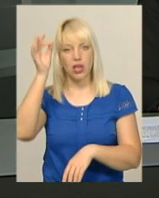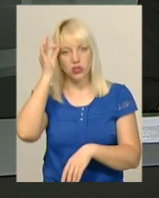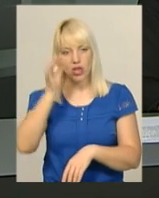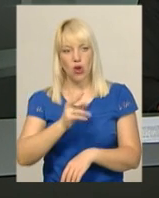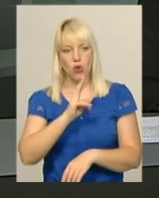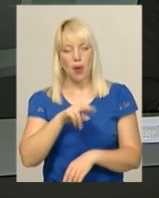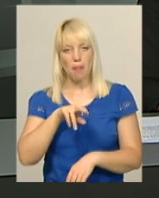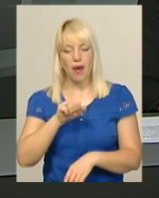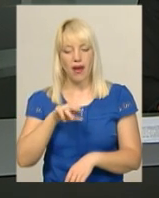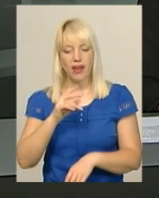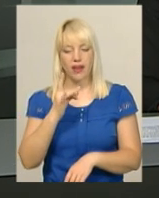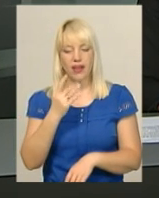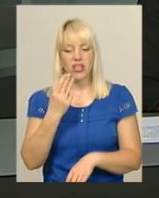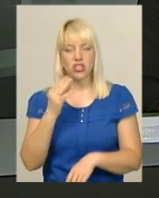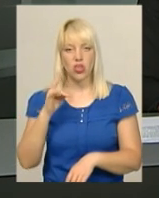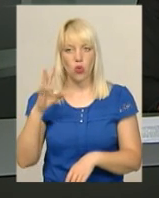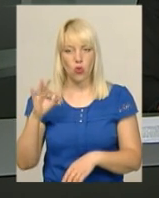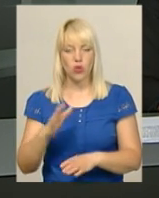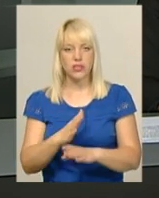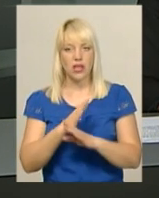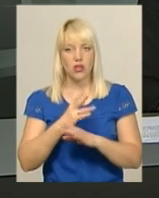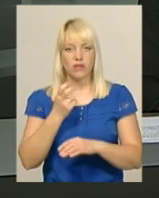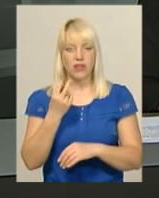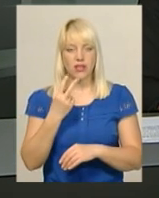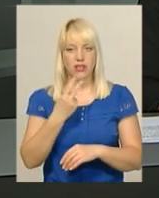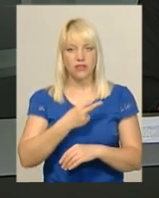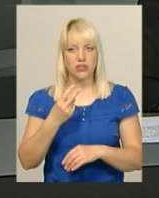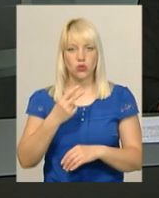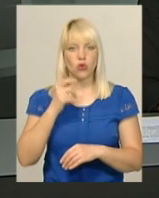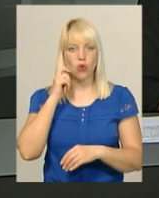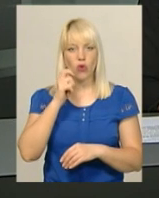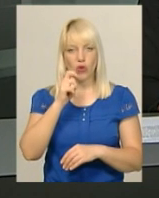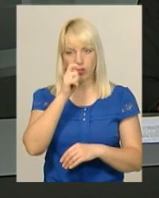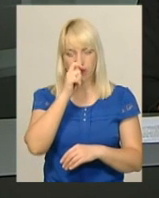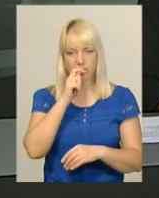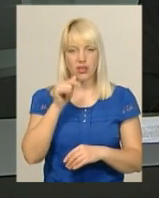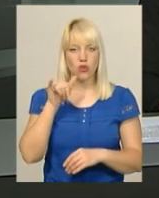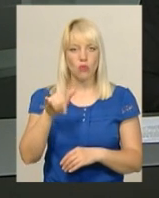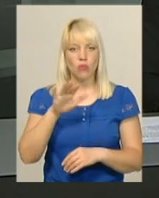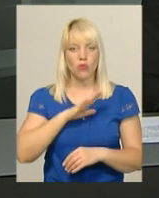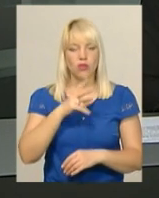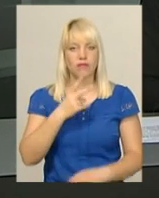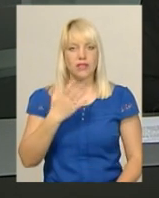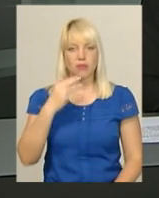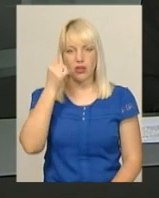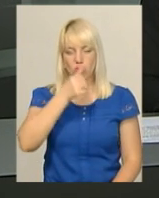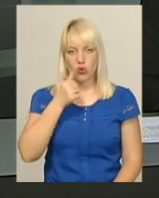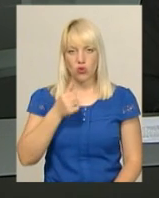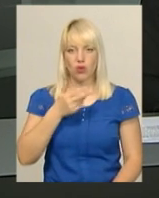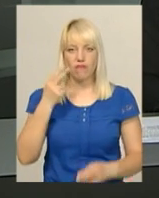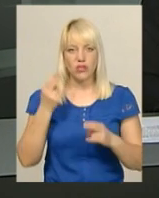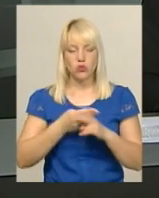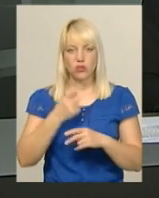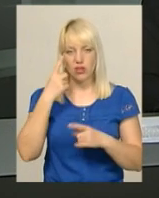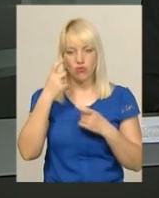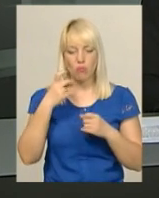Костянтин Паршенко загинув 28 квітня. Йому було 25 років. За словами Наталії Дзекар, поки відсутня інформація про